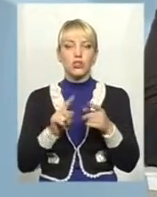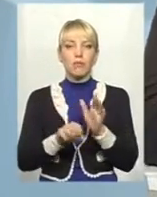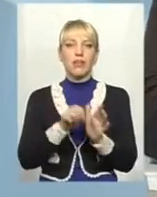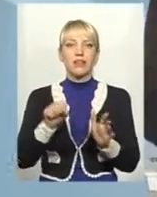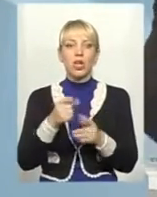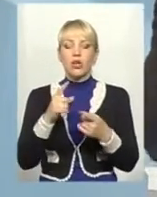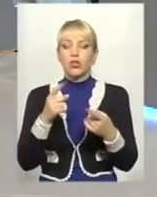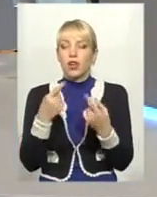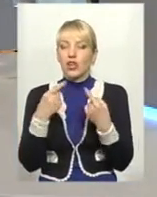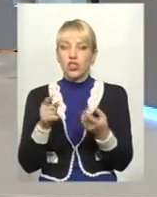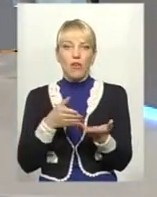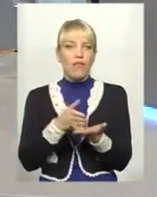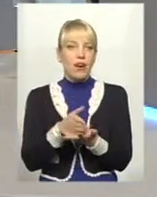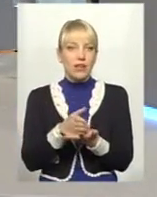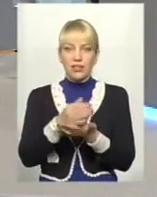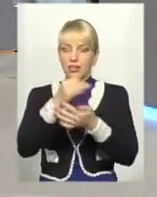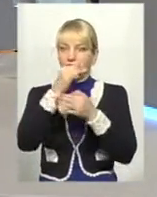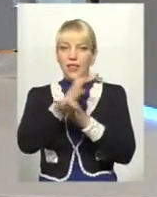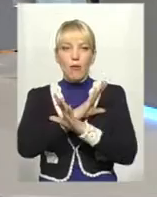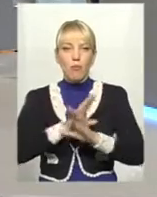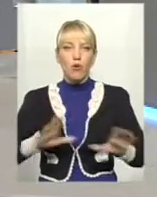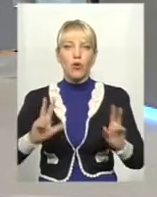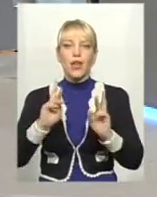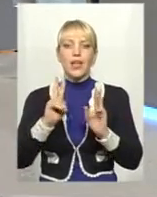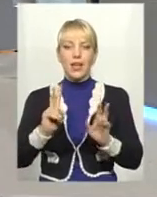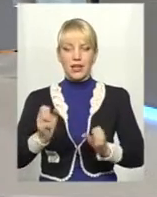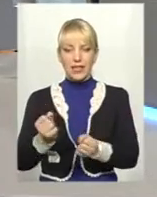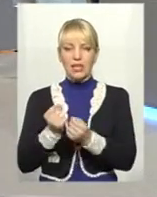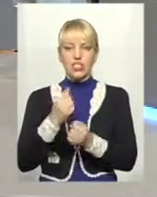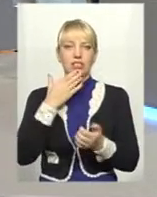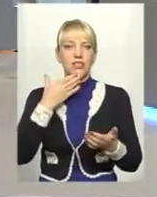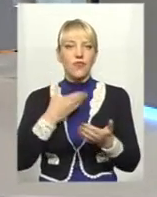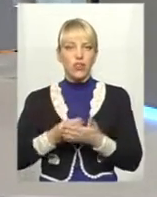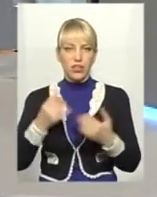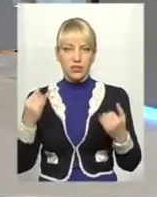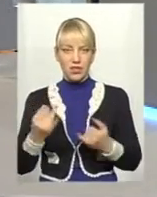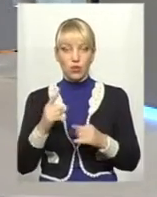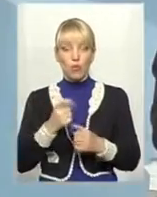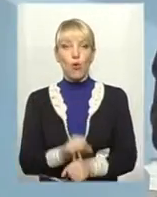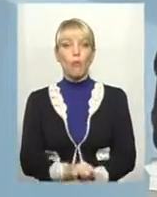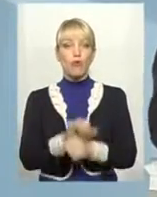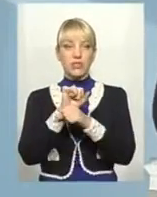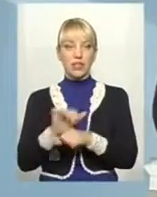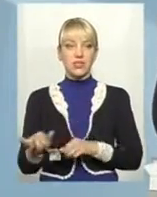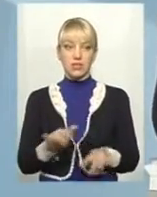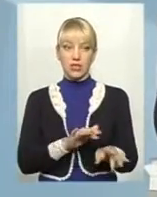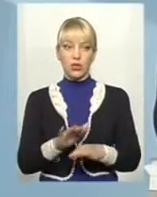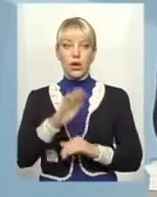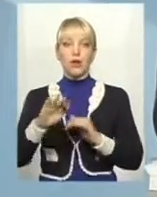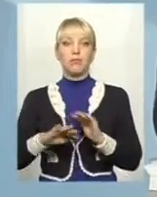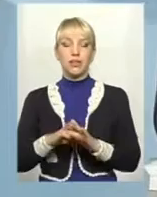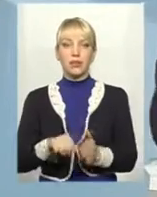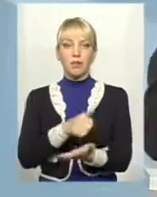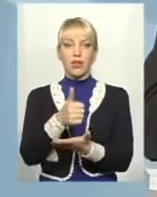не було, як захищати свої інтереси. Тому повстанський рух, звичайно, під проводом Якова